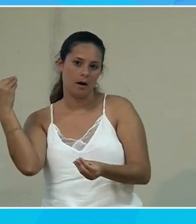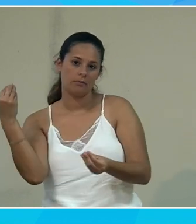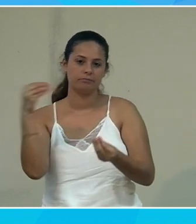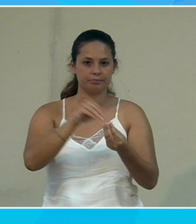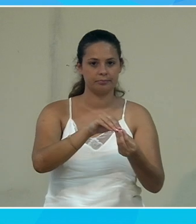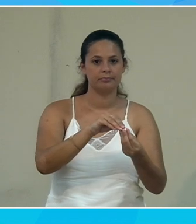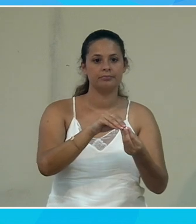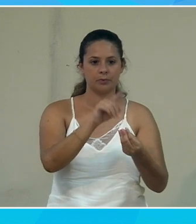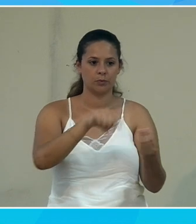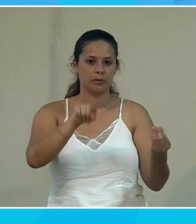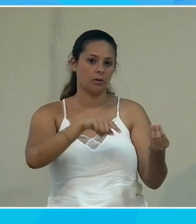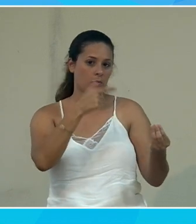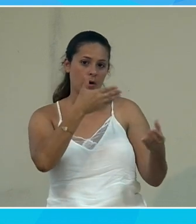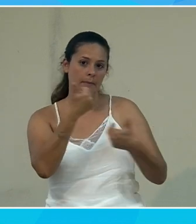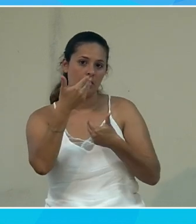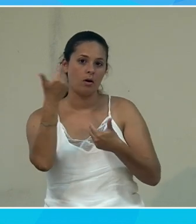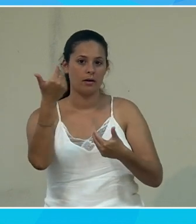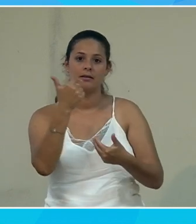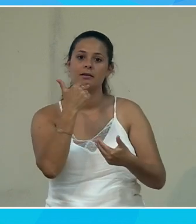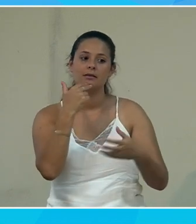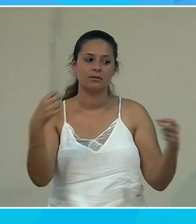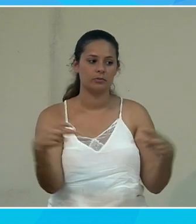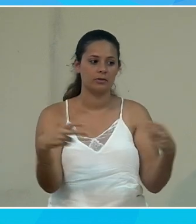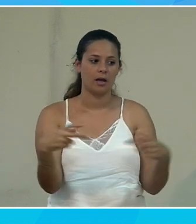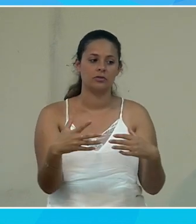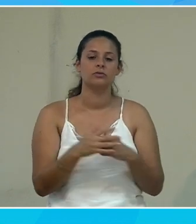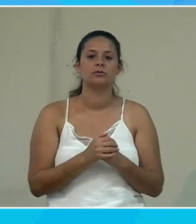supplémentaire pour améliorer en fait la qualité du sous-titrage